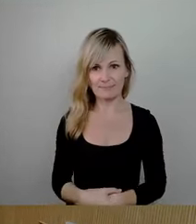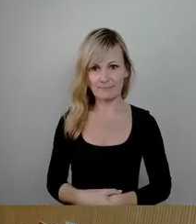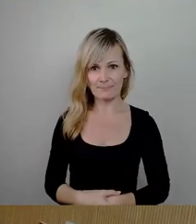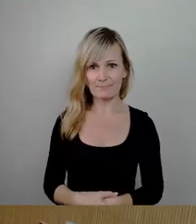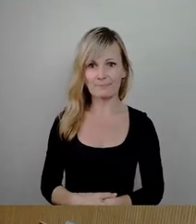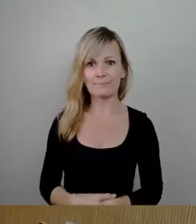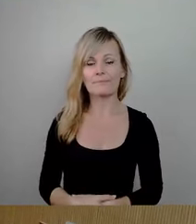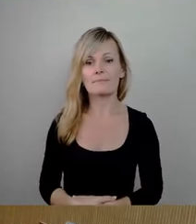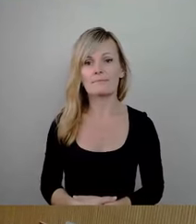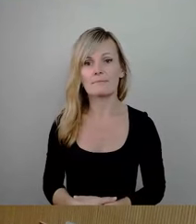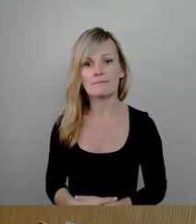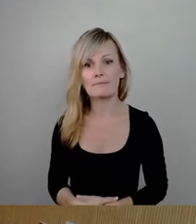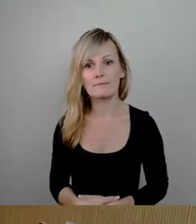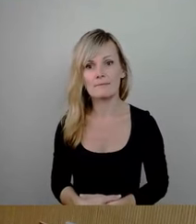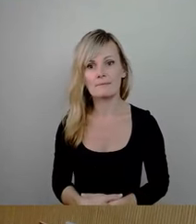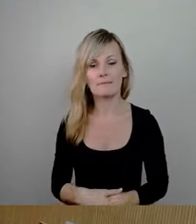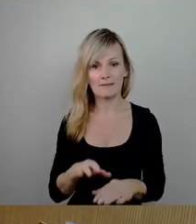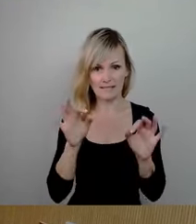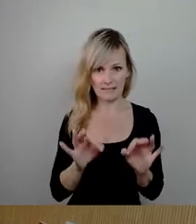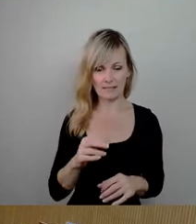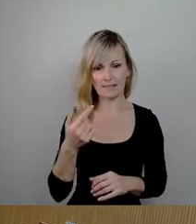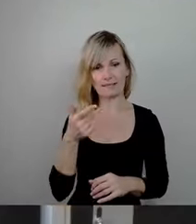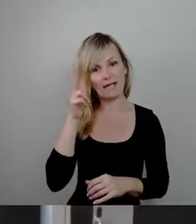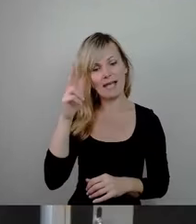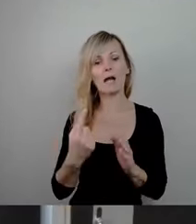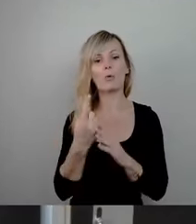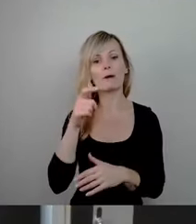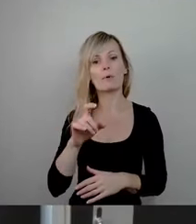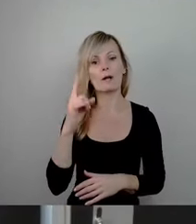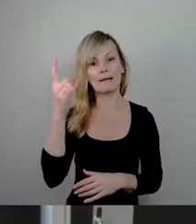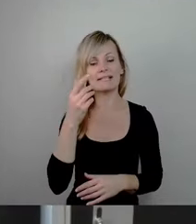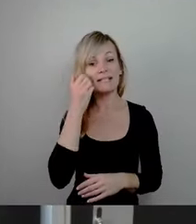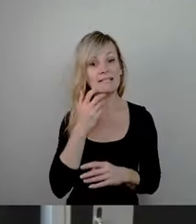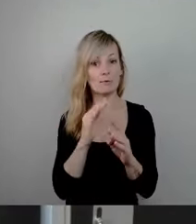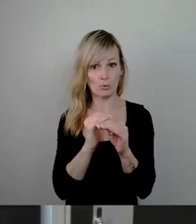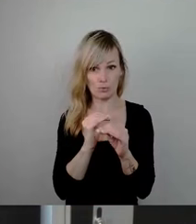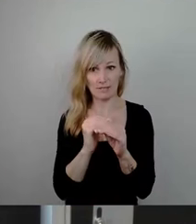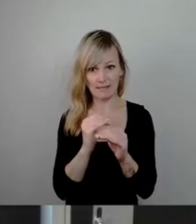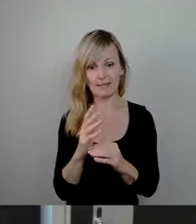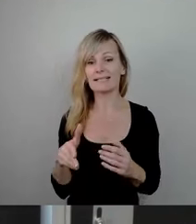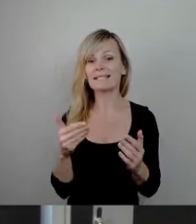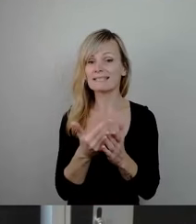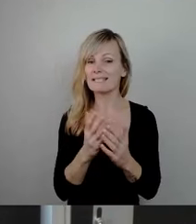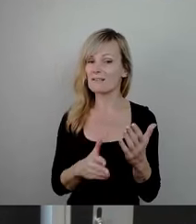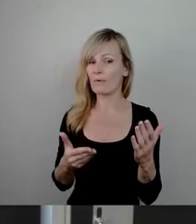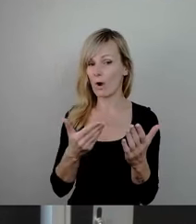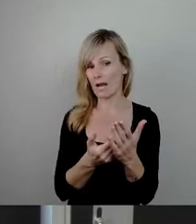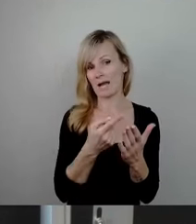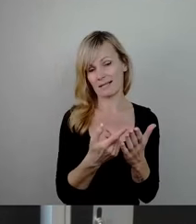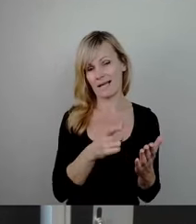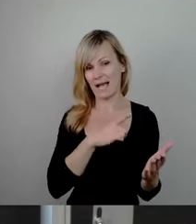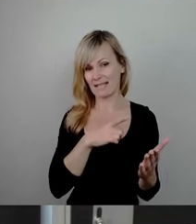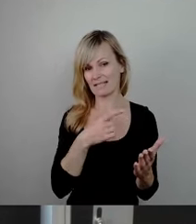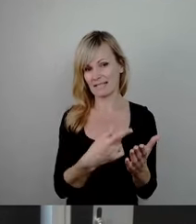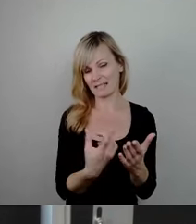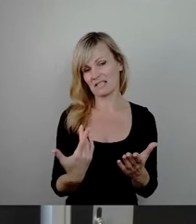Sehr geehrter Herr Oberbürgermeister, liebe Kolleginnen und Kollegen, an sich ist ja diese Vorlage mal eigentlich bei